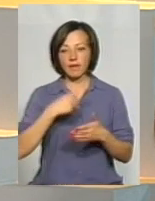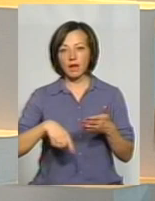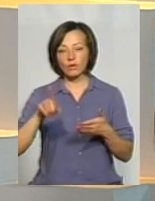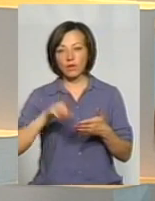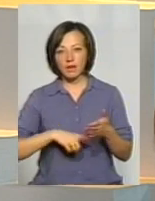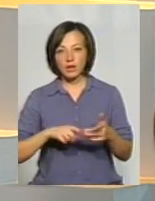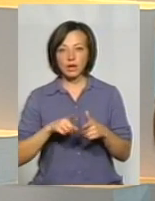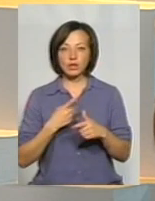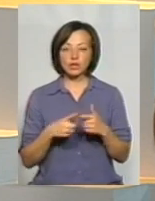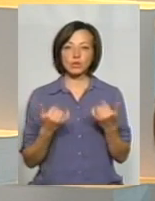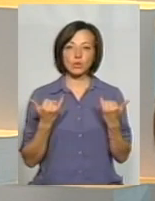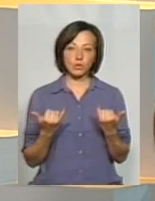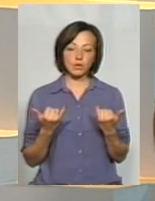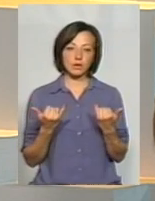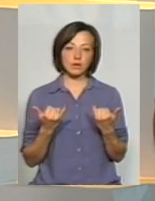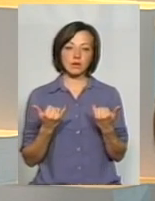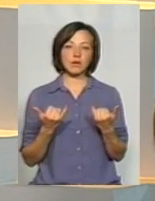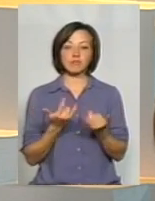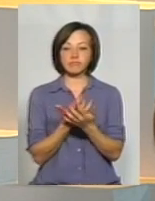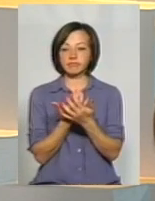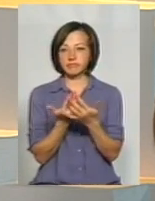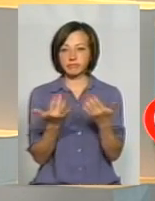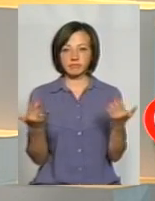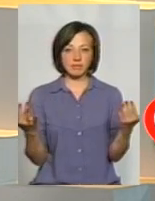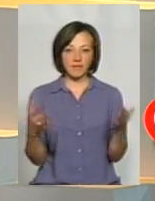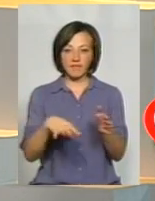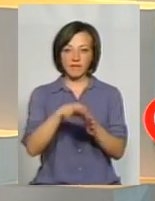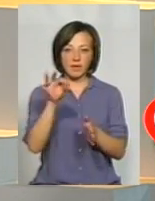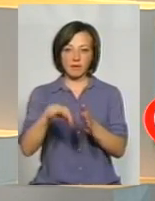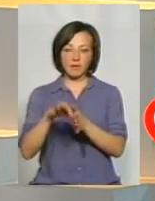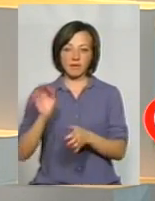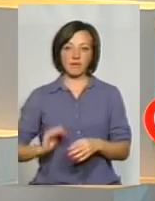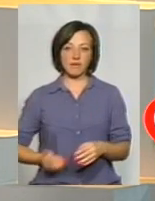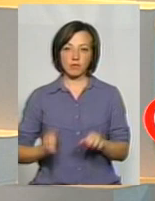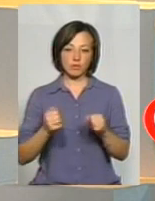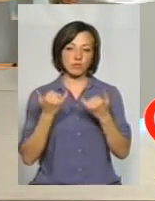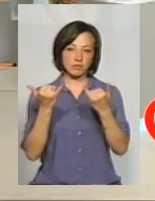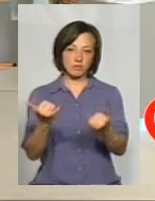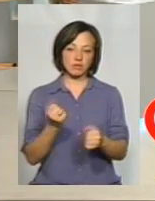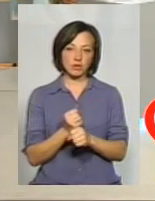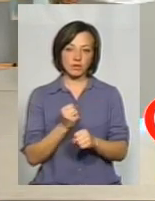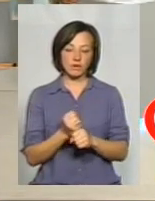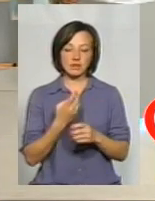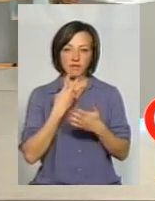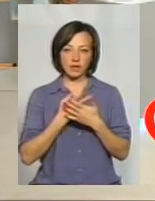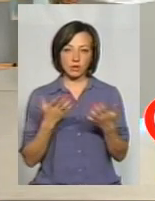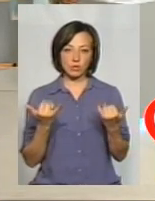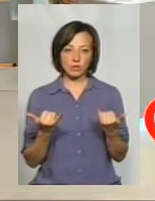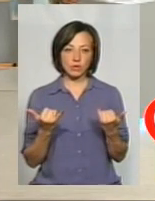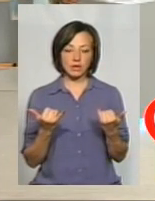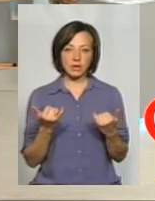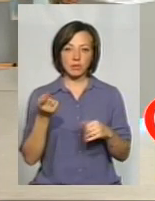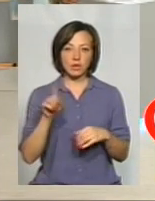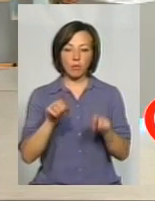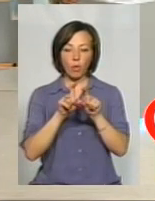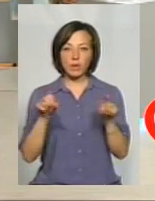сьогодні дуже великий є вибір підрядників, які сьогодні можуть працювати. І це видно сьогодні по тим